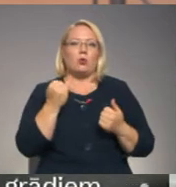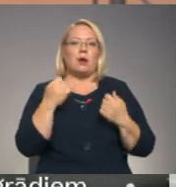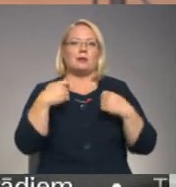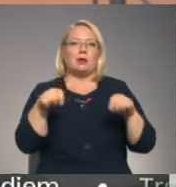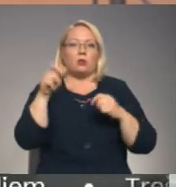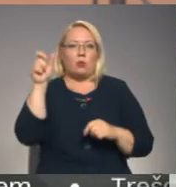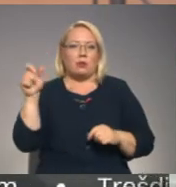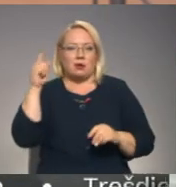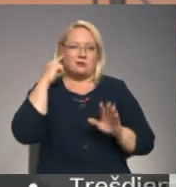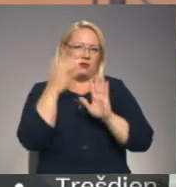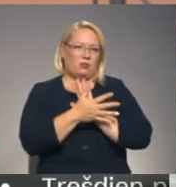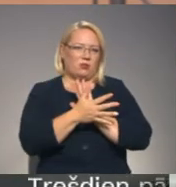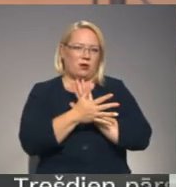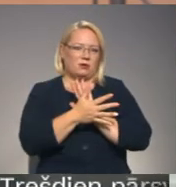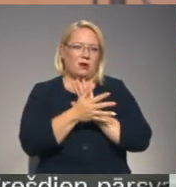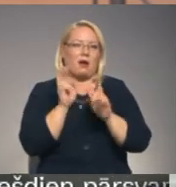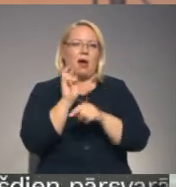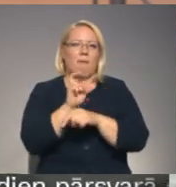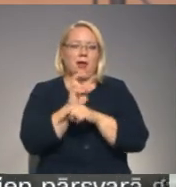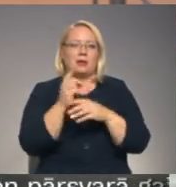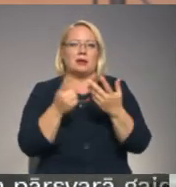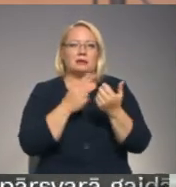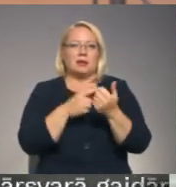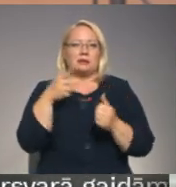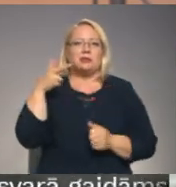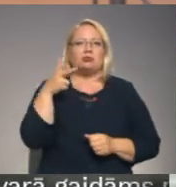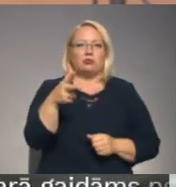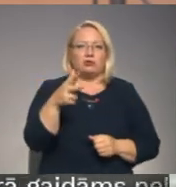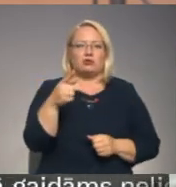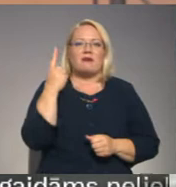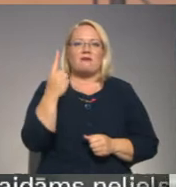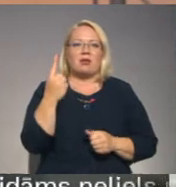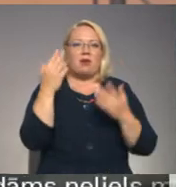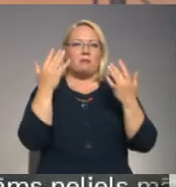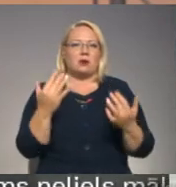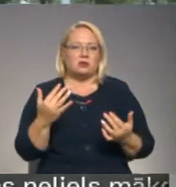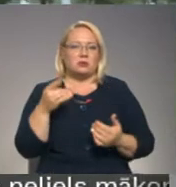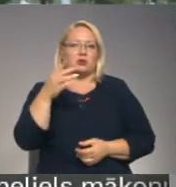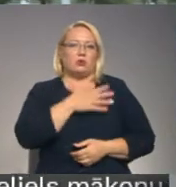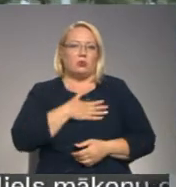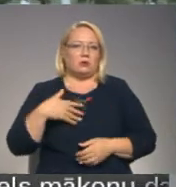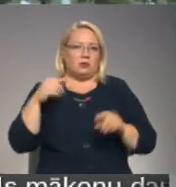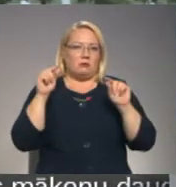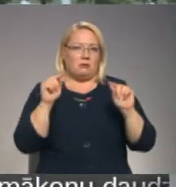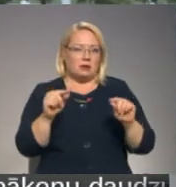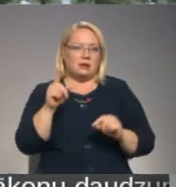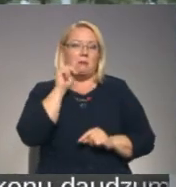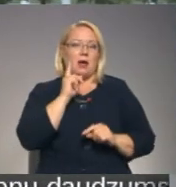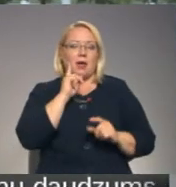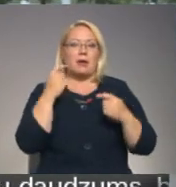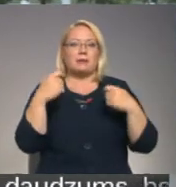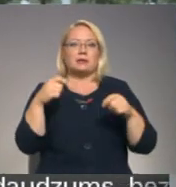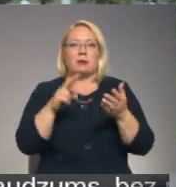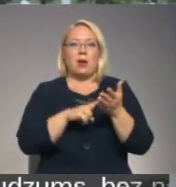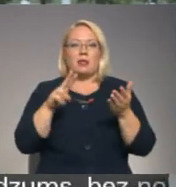saprot, ka apmeklētāja skaits 3000 vienā pasākumā, tas ir ļoti maz. Pagaidām tirzniecības